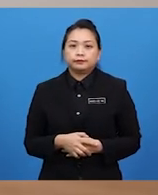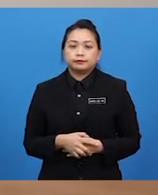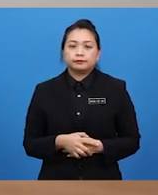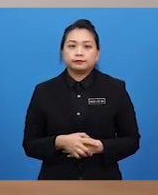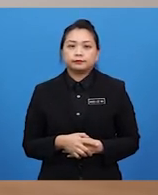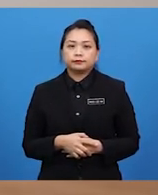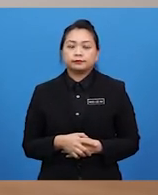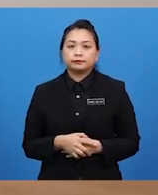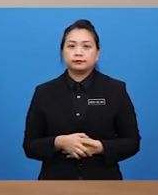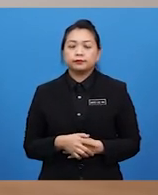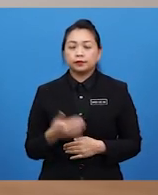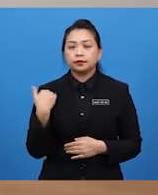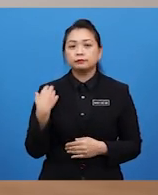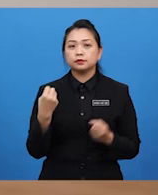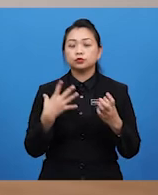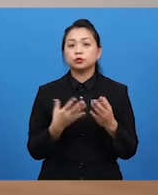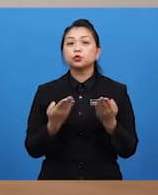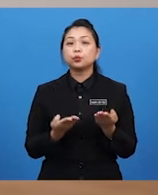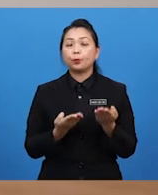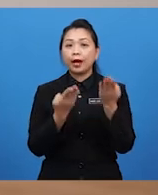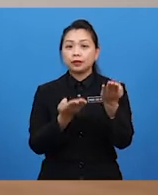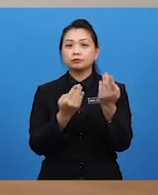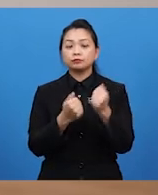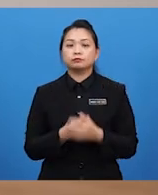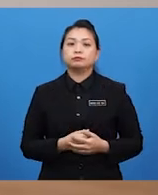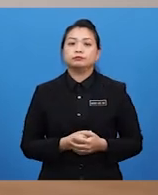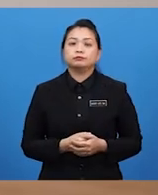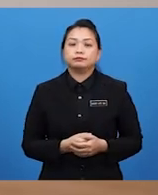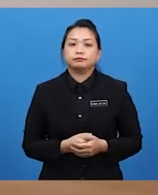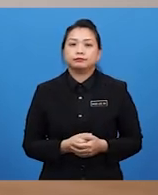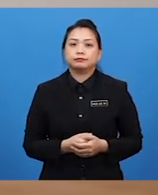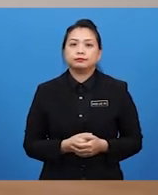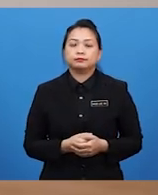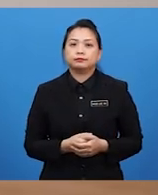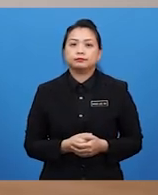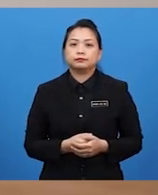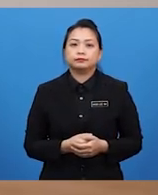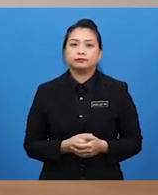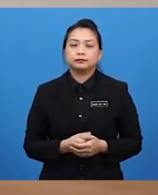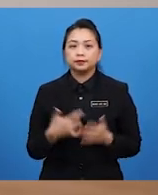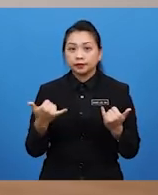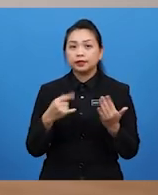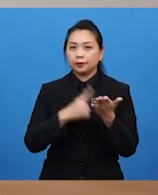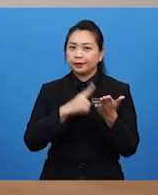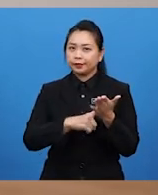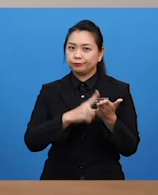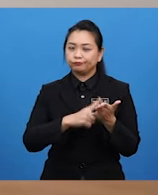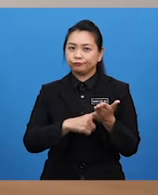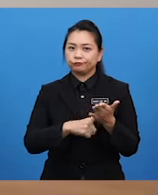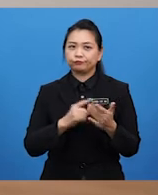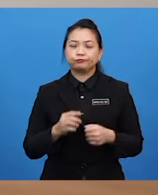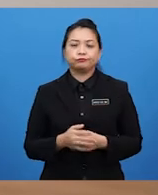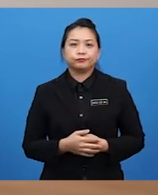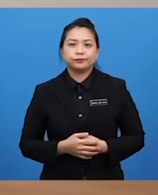sumbangan yang terdapat dalam aspek sosiologi ini. Jadi, Cikgu Donz, mari kita kupas satu persatu intipati yang